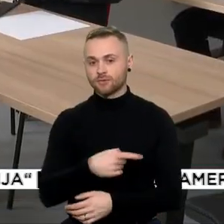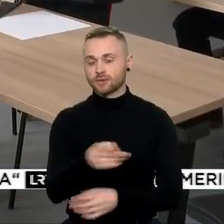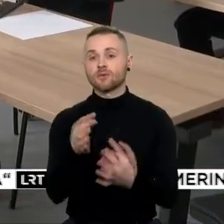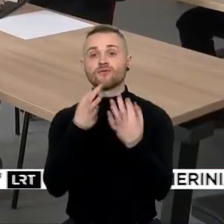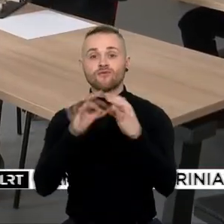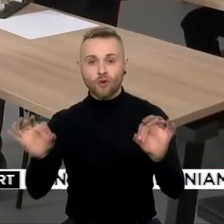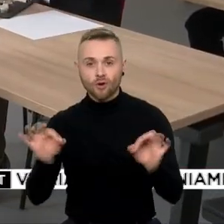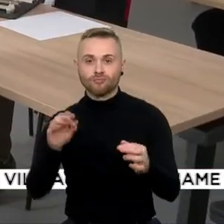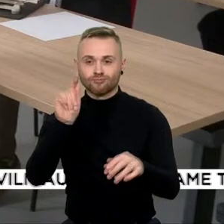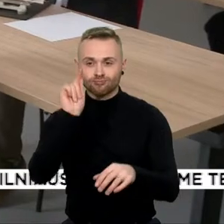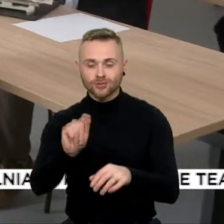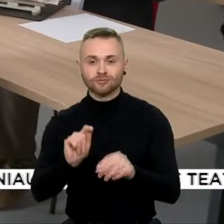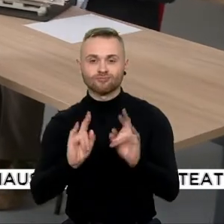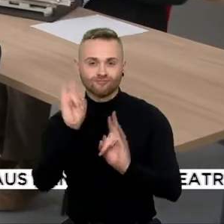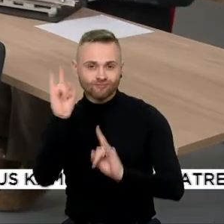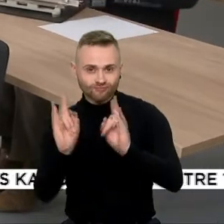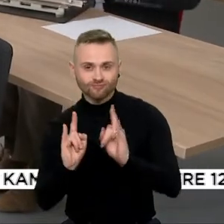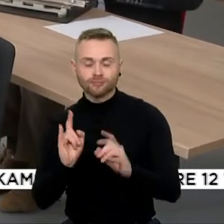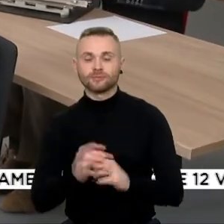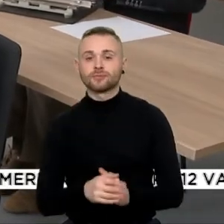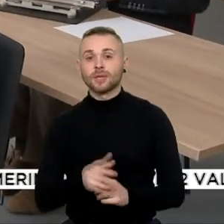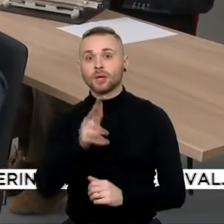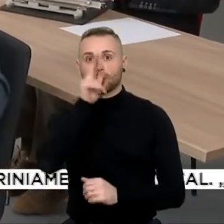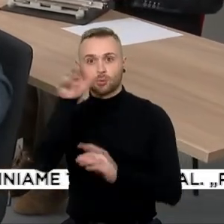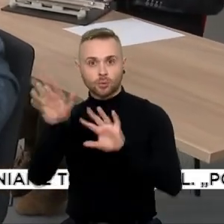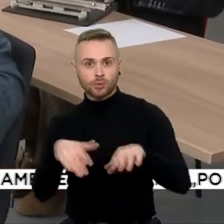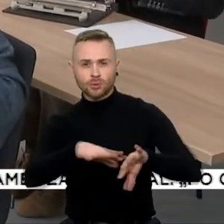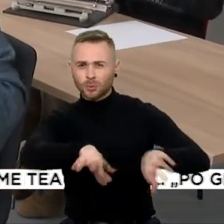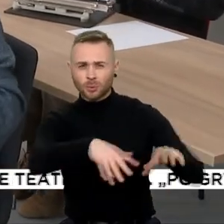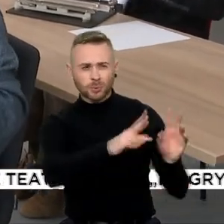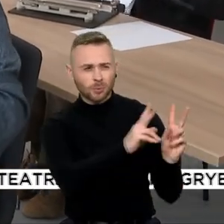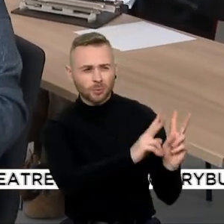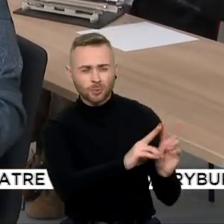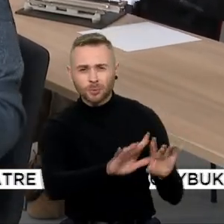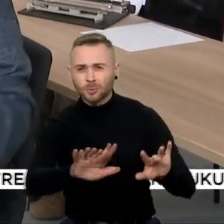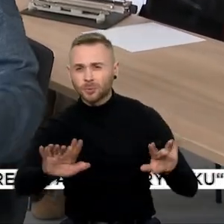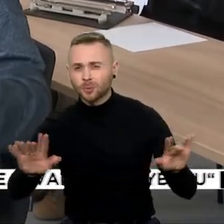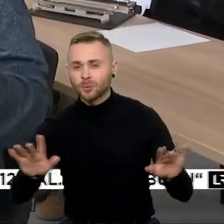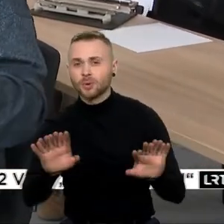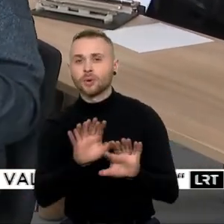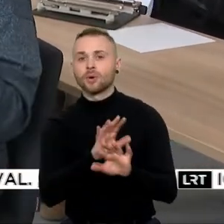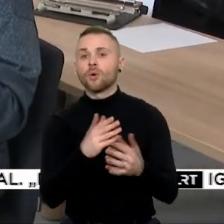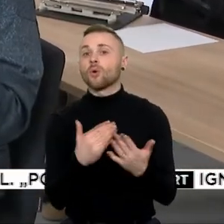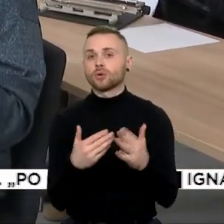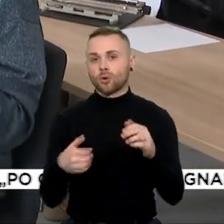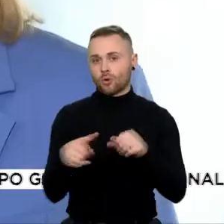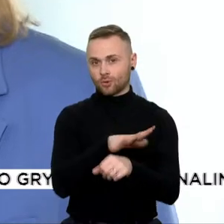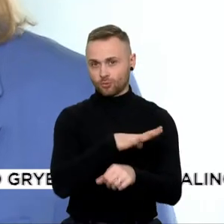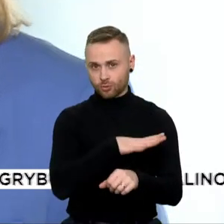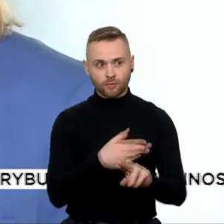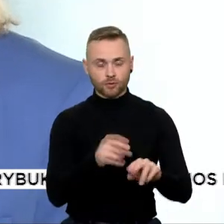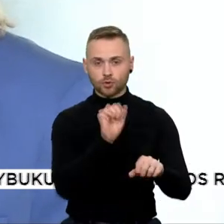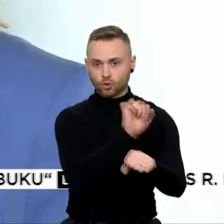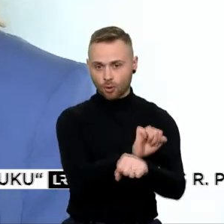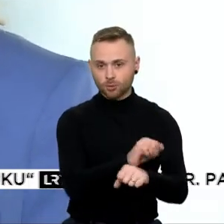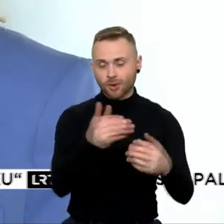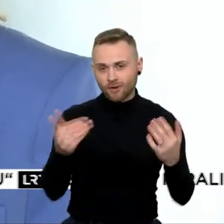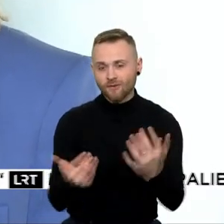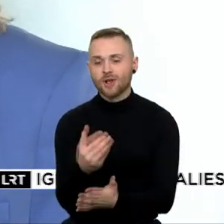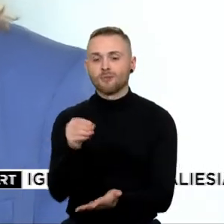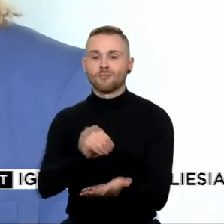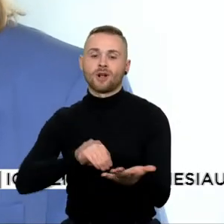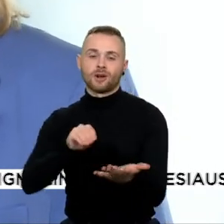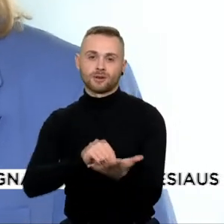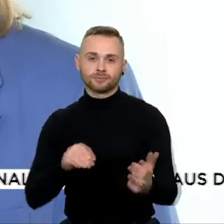Nacionalinis diktantas grįžo po trejų metų pertraukos. Konkursas neranktas per pandemiją. Kad jau reikia daryti diktantą, aš